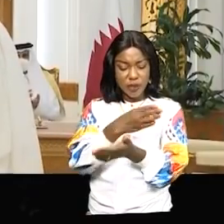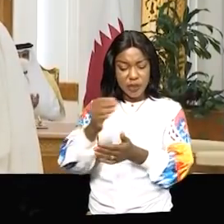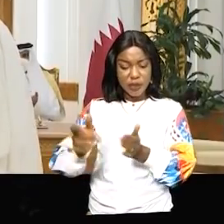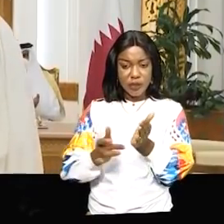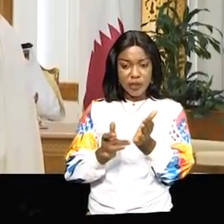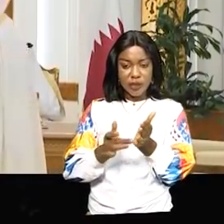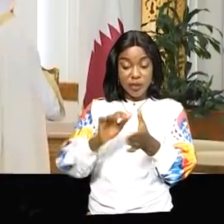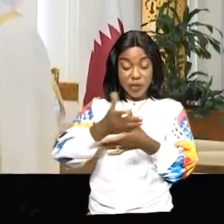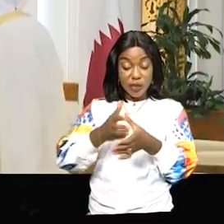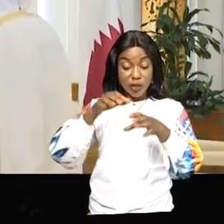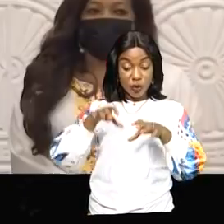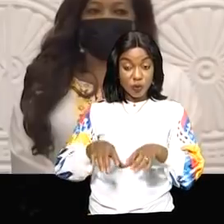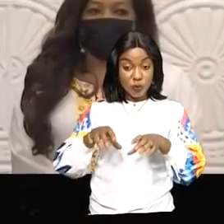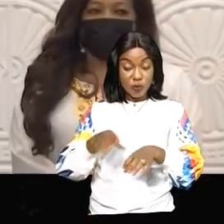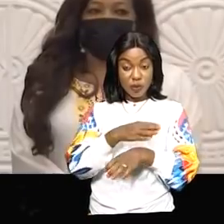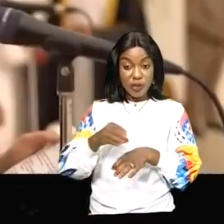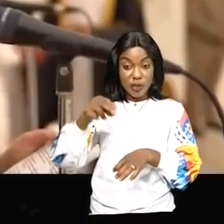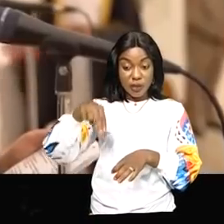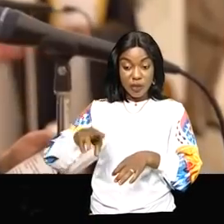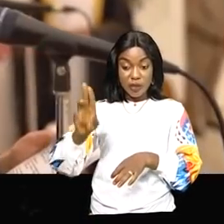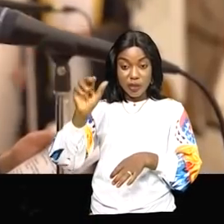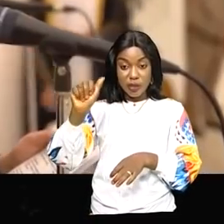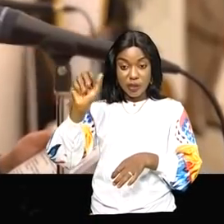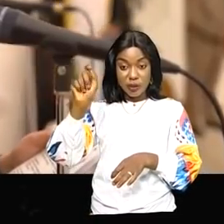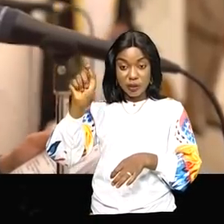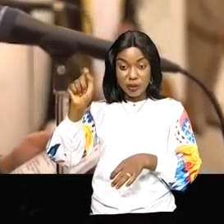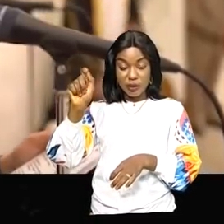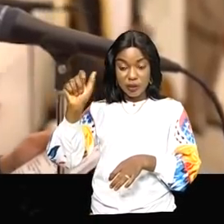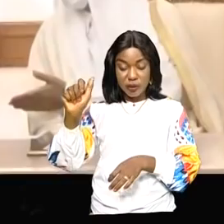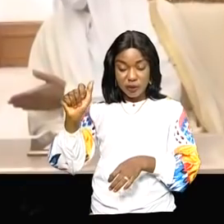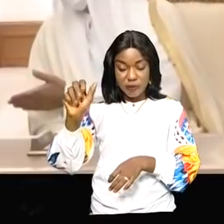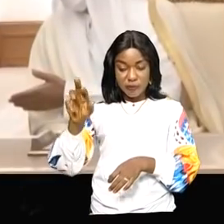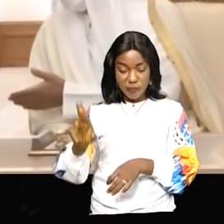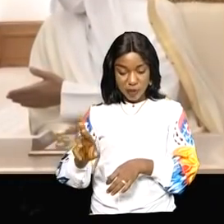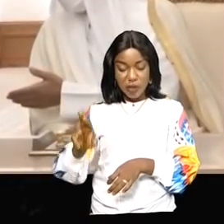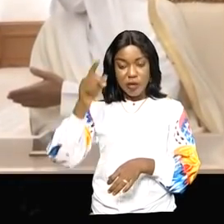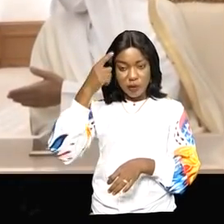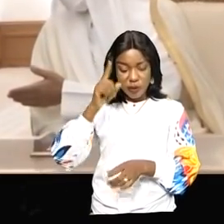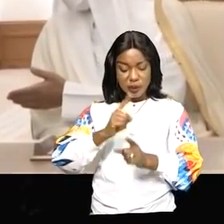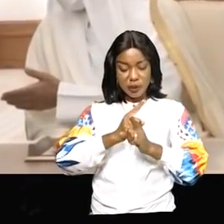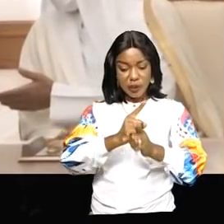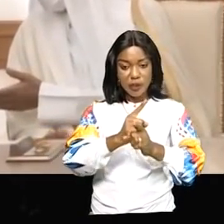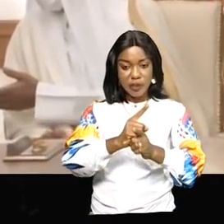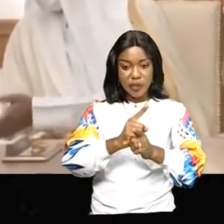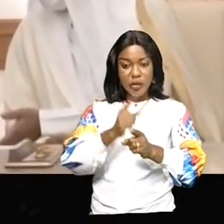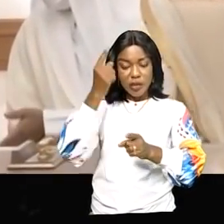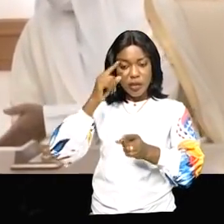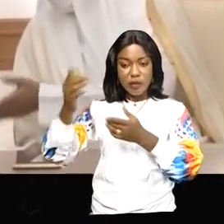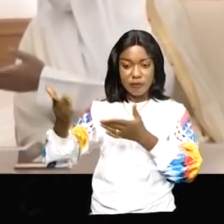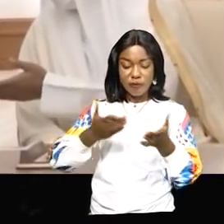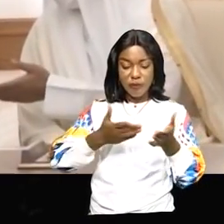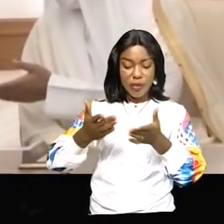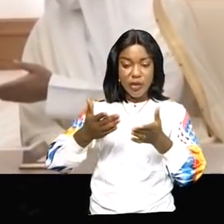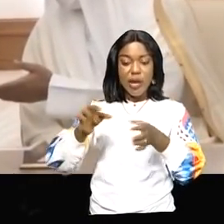et le Qatar, garantissant la sécurité et la protection des investissements massifs. Il s'agit d'un accord de